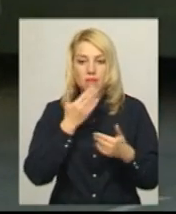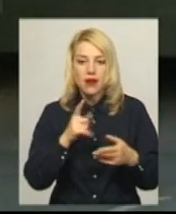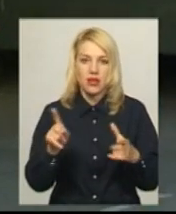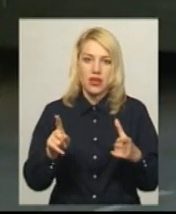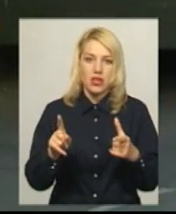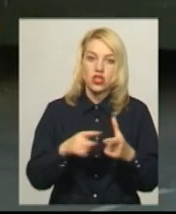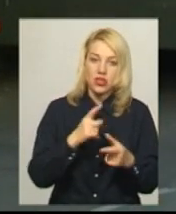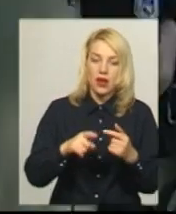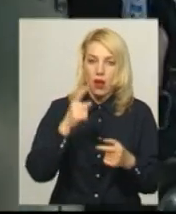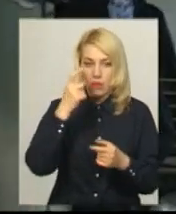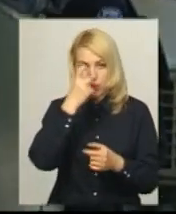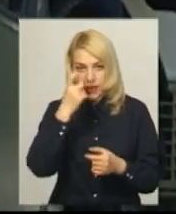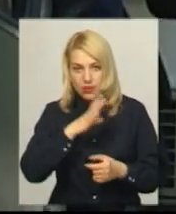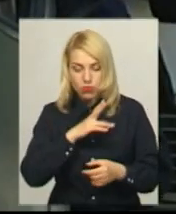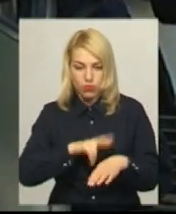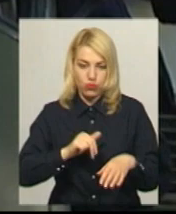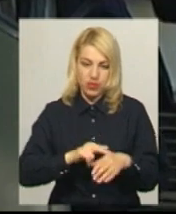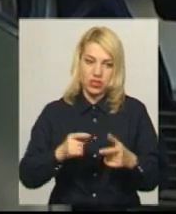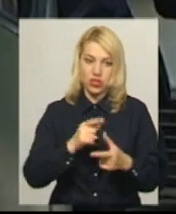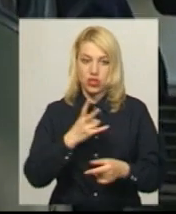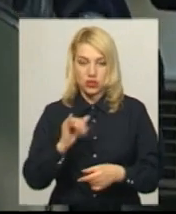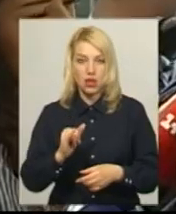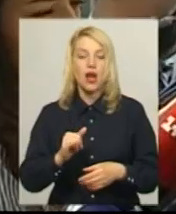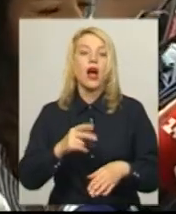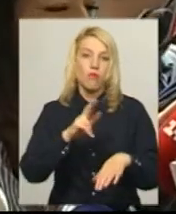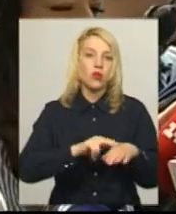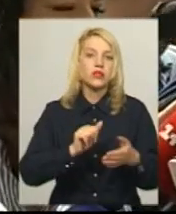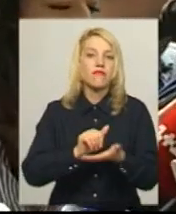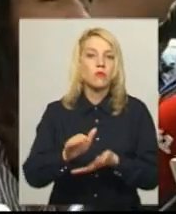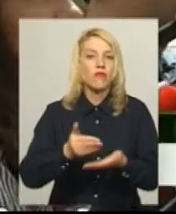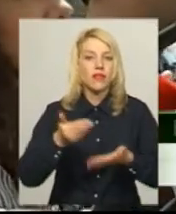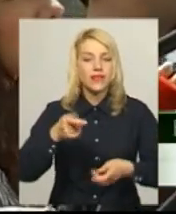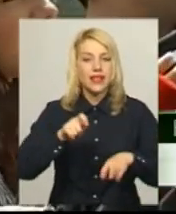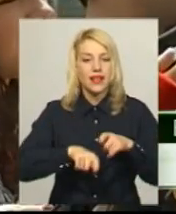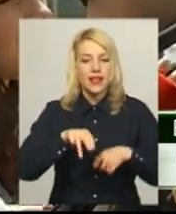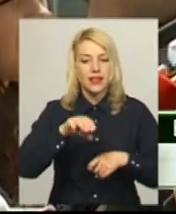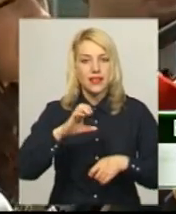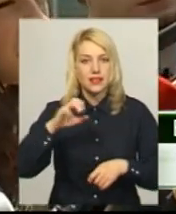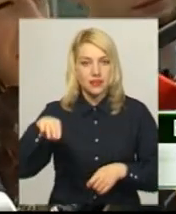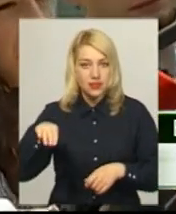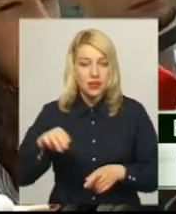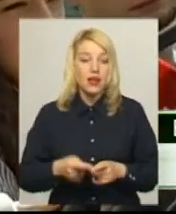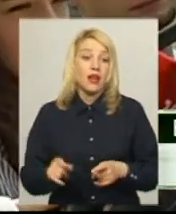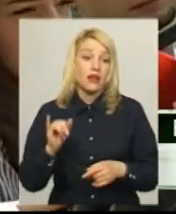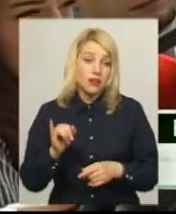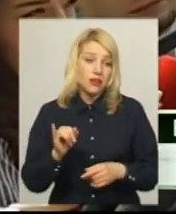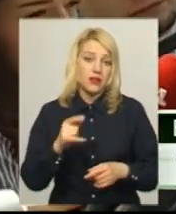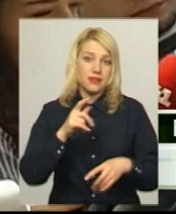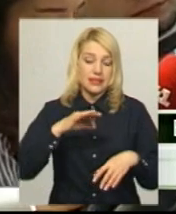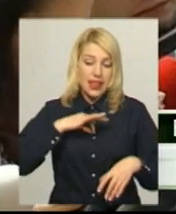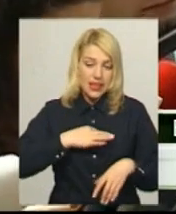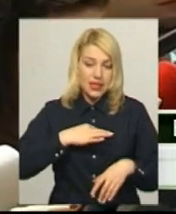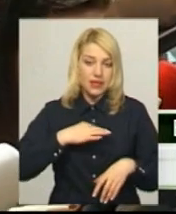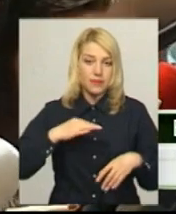алкогольного сп'яніння. Вони відмовились від тесту, мають таке право. Свідки вказують на те, що вони були в